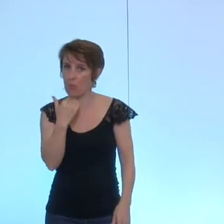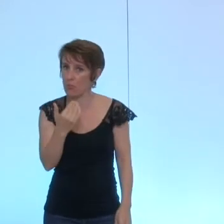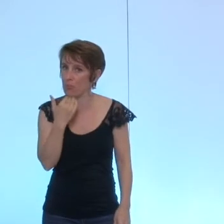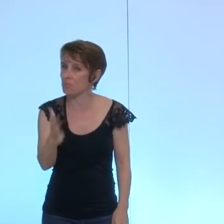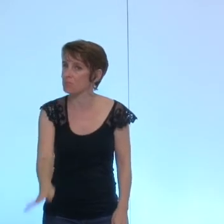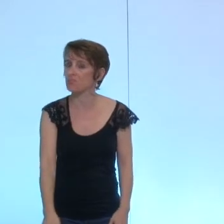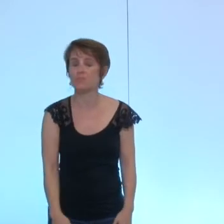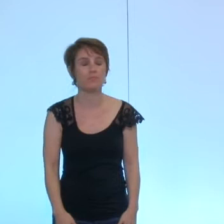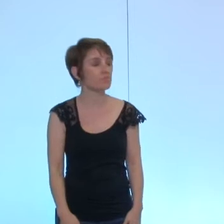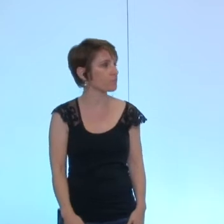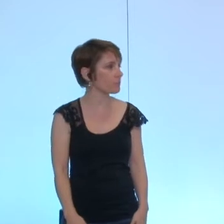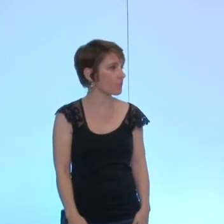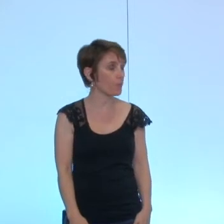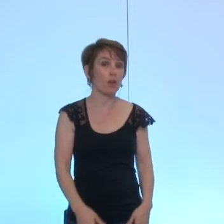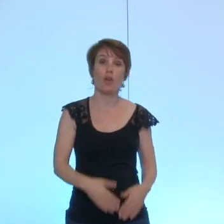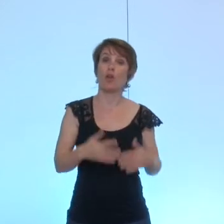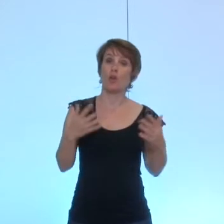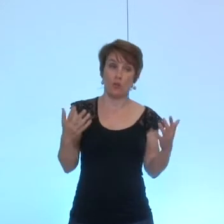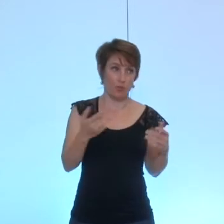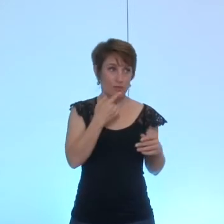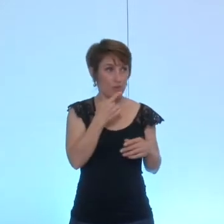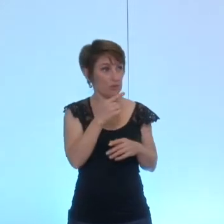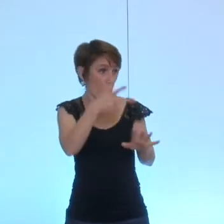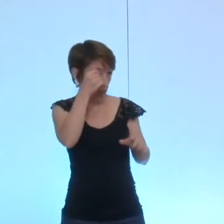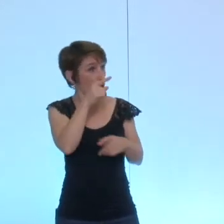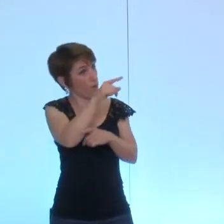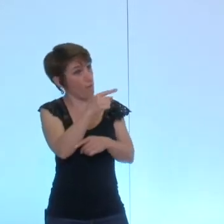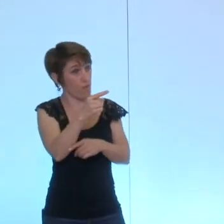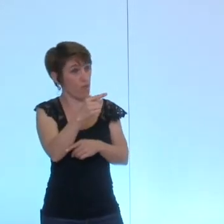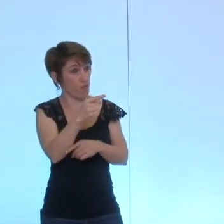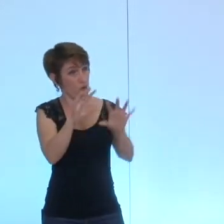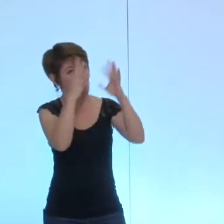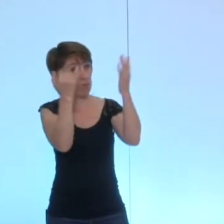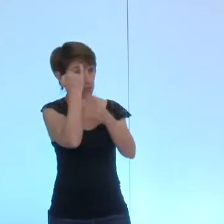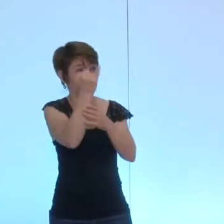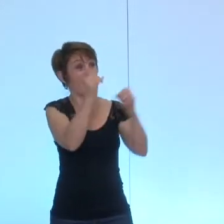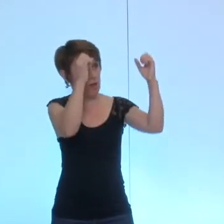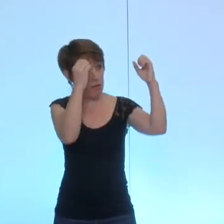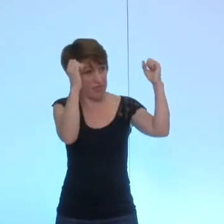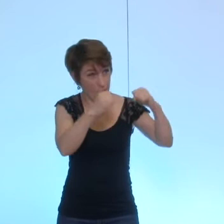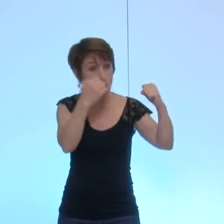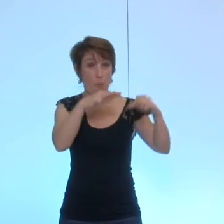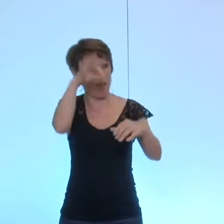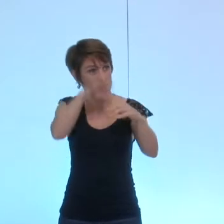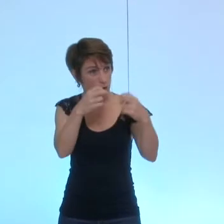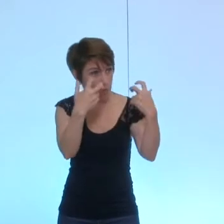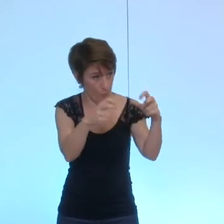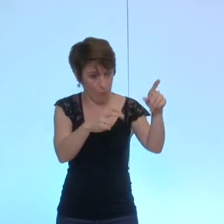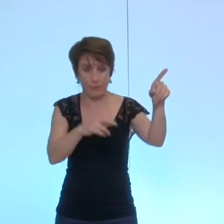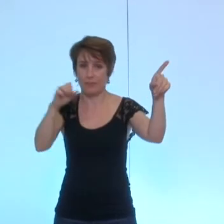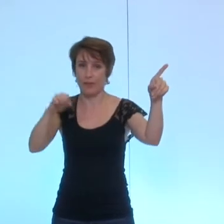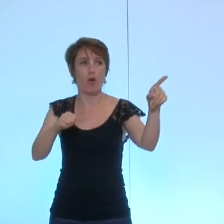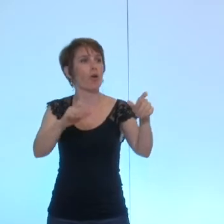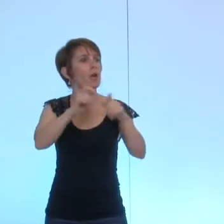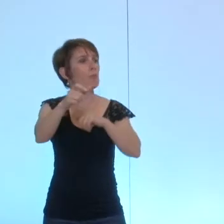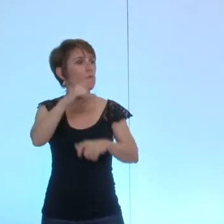bien donc on comprend donc que vous êtes pour mais que vous ne voterez pas monsieur Caroz oui monsieur le maire mes chers collègues